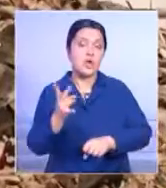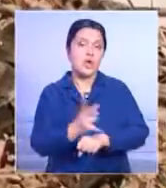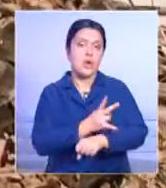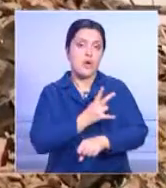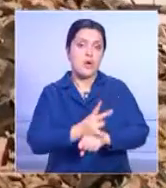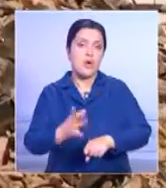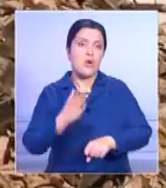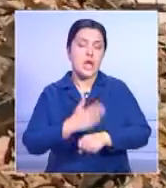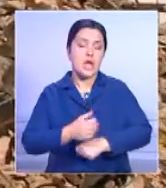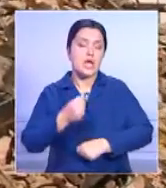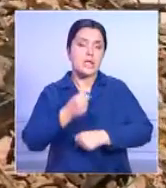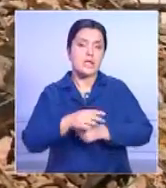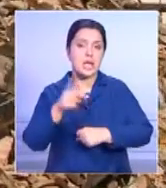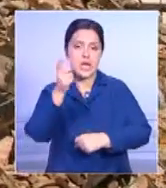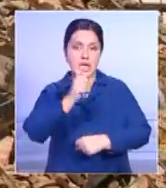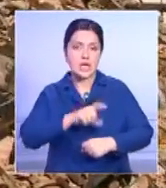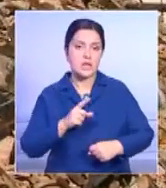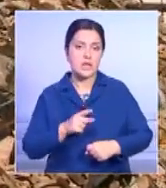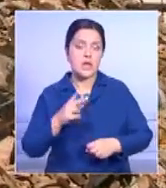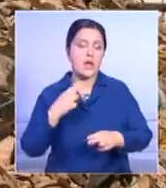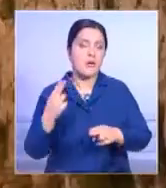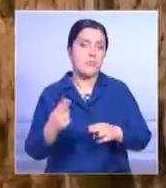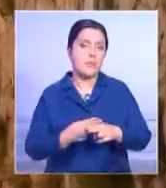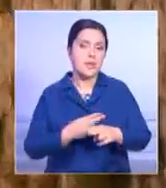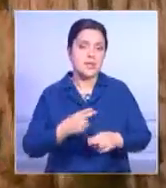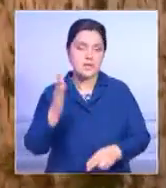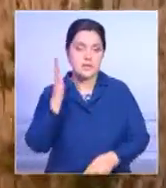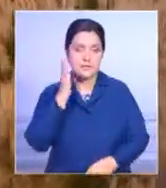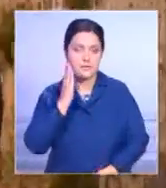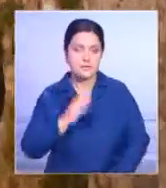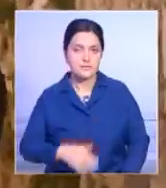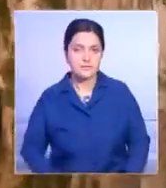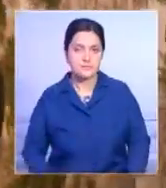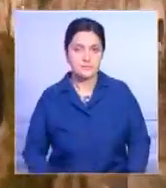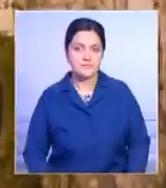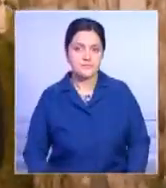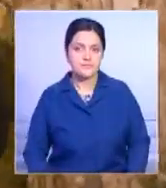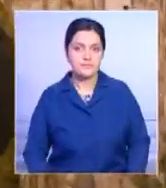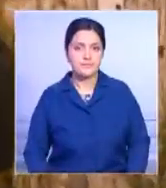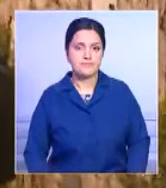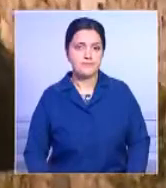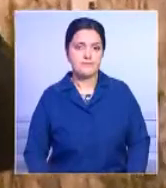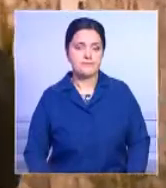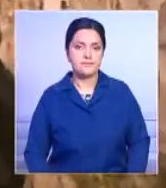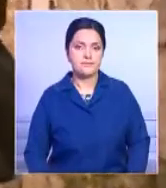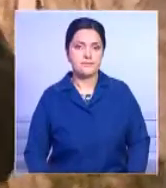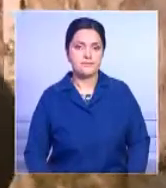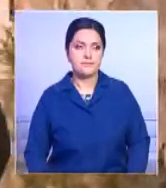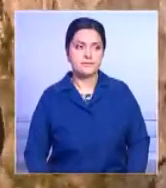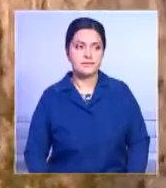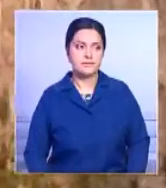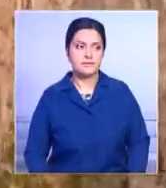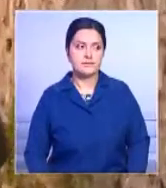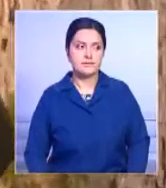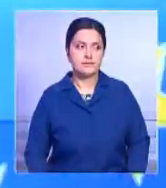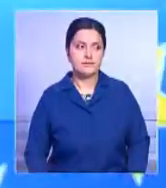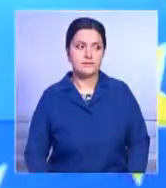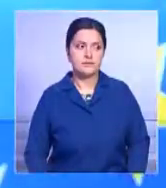Центральной Италии вновь будет бессонной. Юлия Гончарма, Симилиано Вольпе, Хабар, 24. Италия.